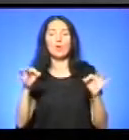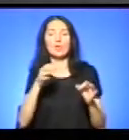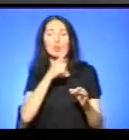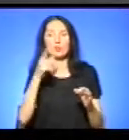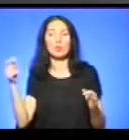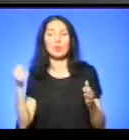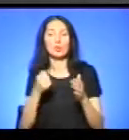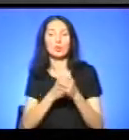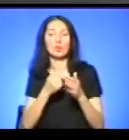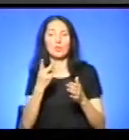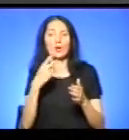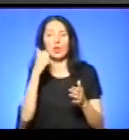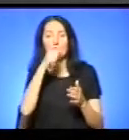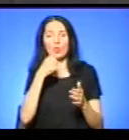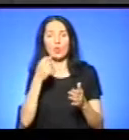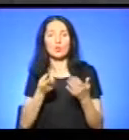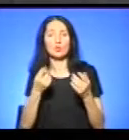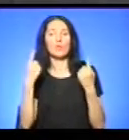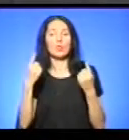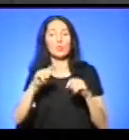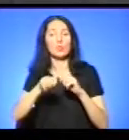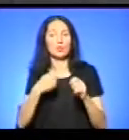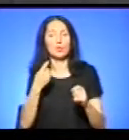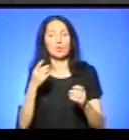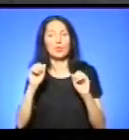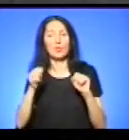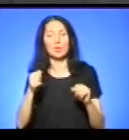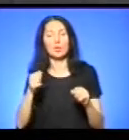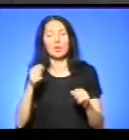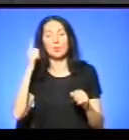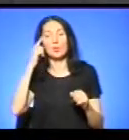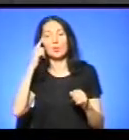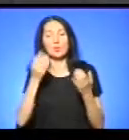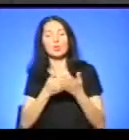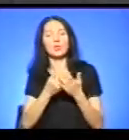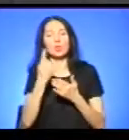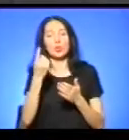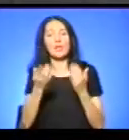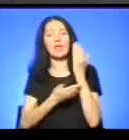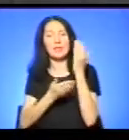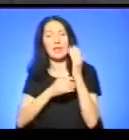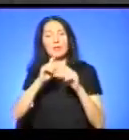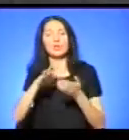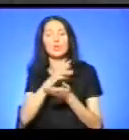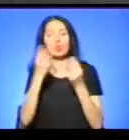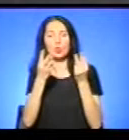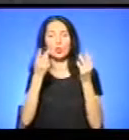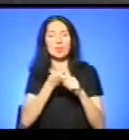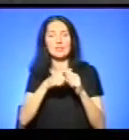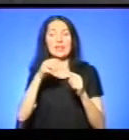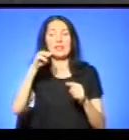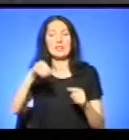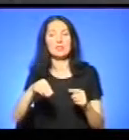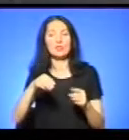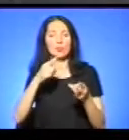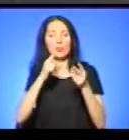йде значне пошкодження, а ви собі можете уявити, якщо одне дерево пошкоджено на території лісу, це в середньому тисячу-півтора